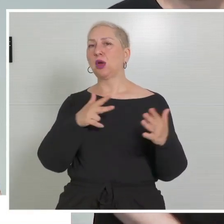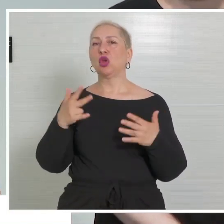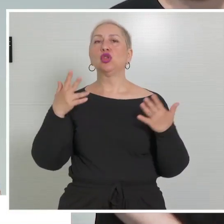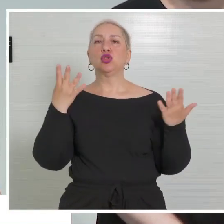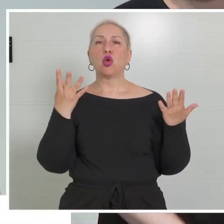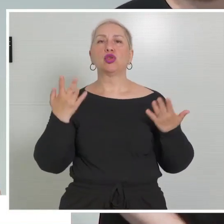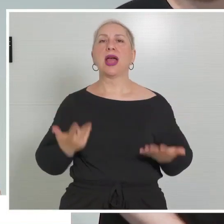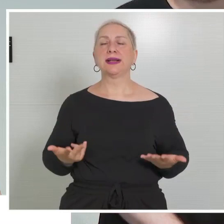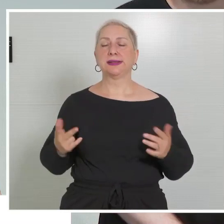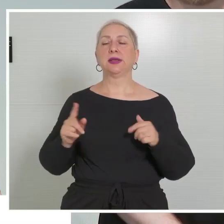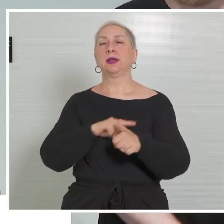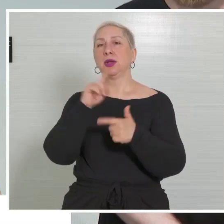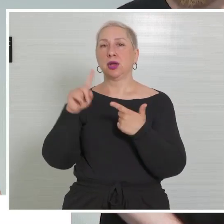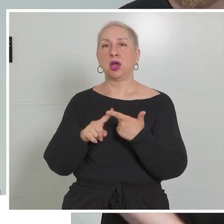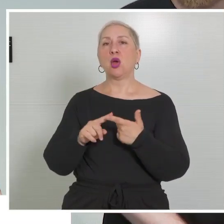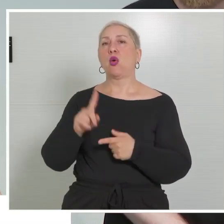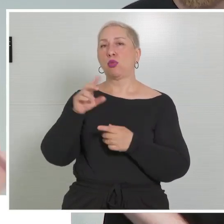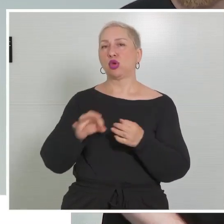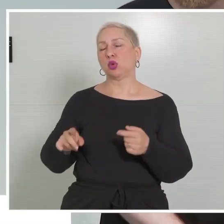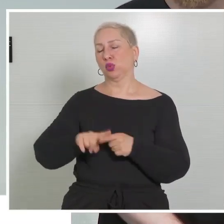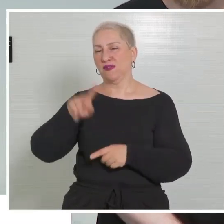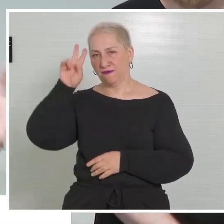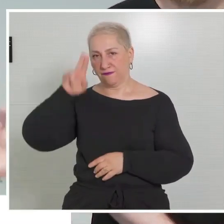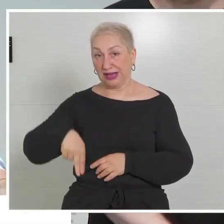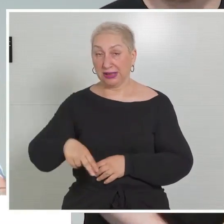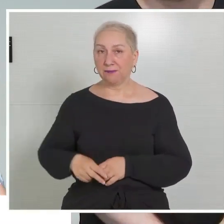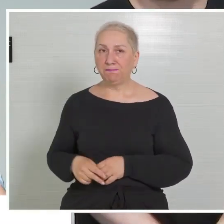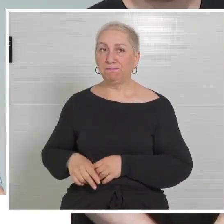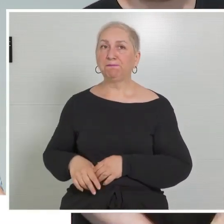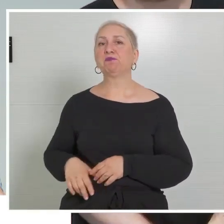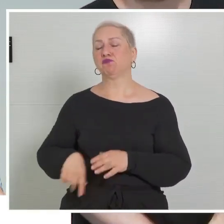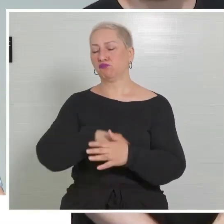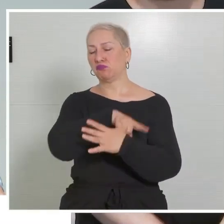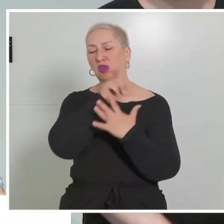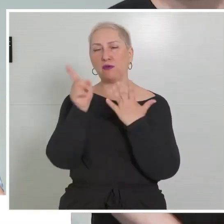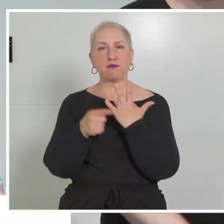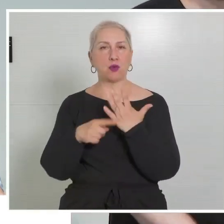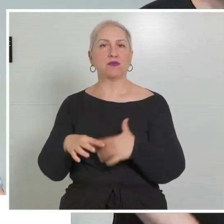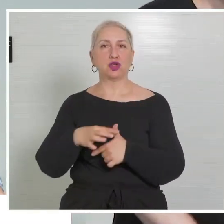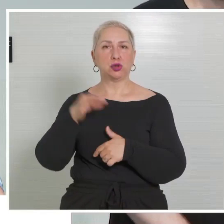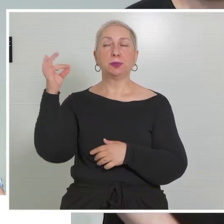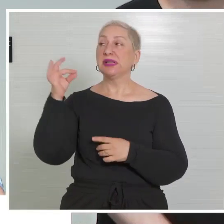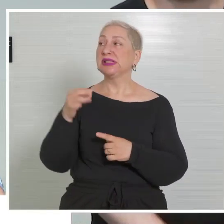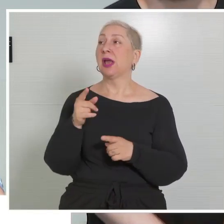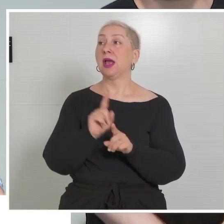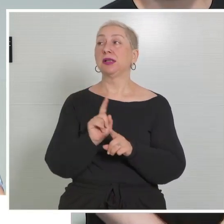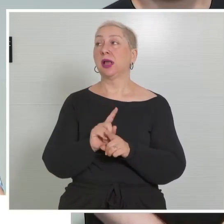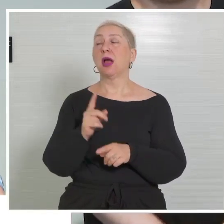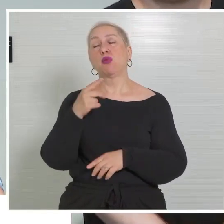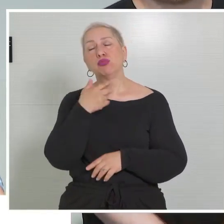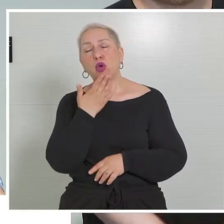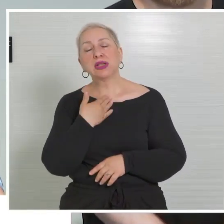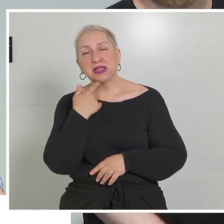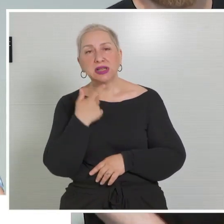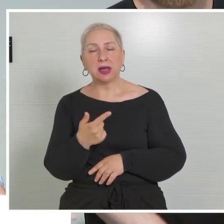gefolgt von Oberösterreich und Wien. Und vielleicht um generell die Top 5 der Zivildiensteinrichtungen zu nennen, die sind